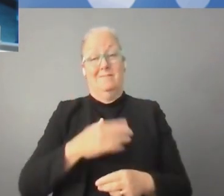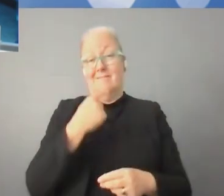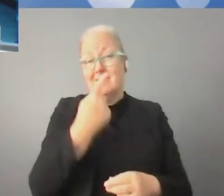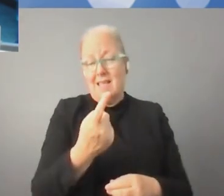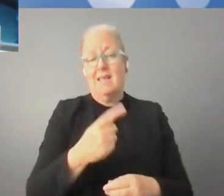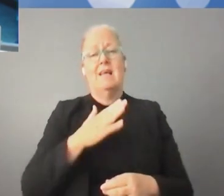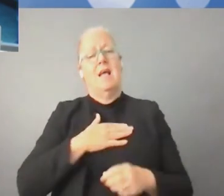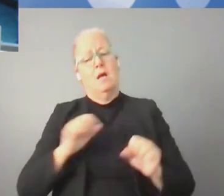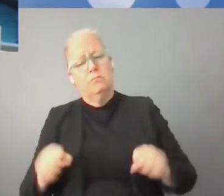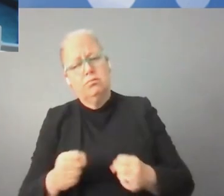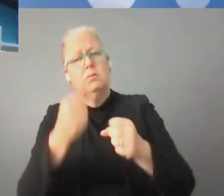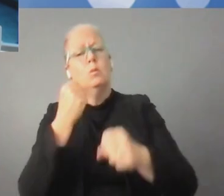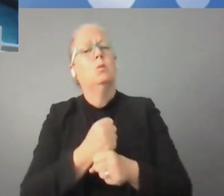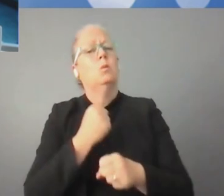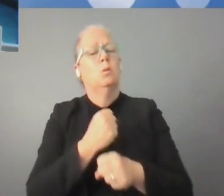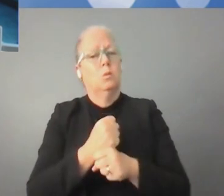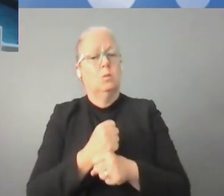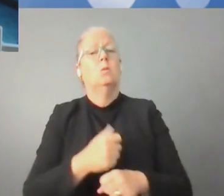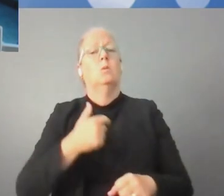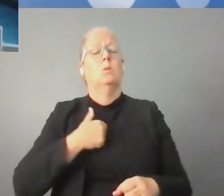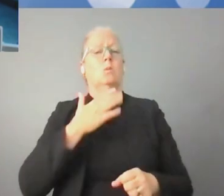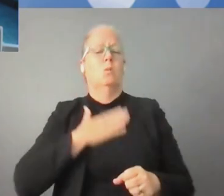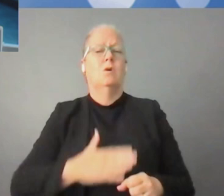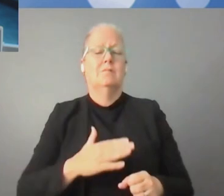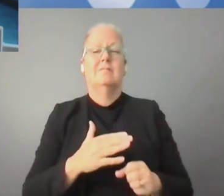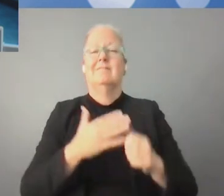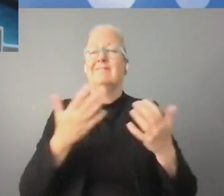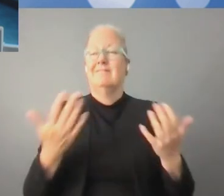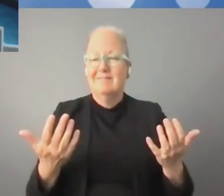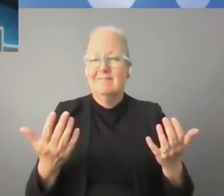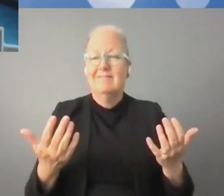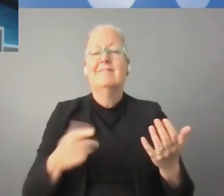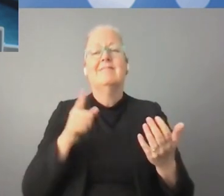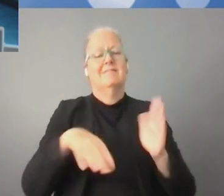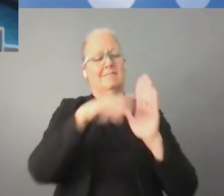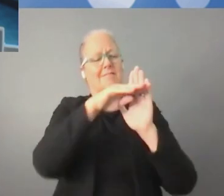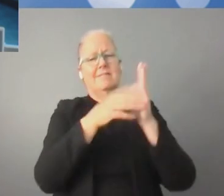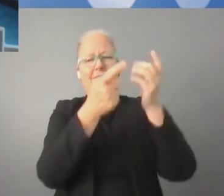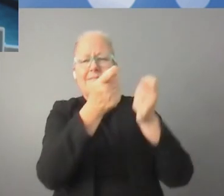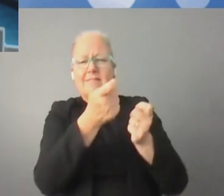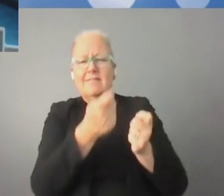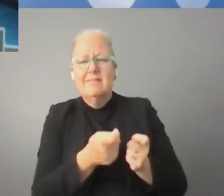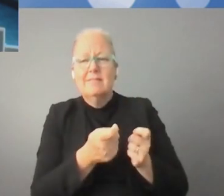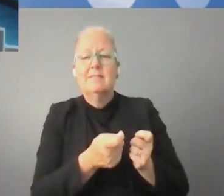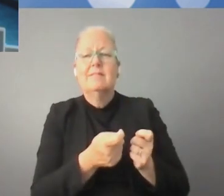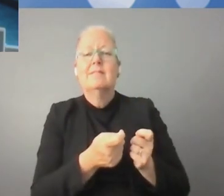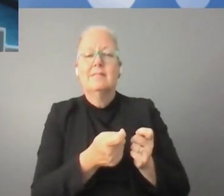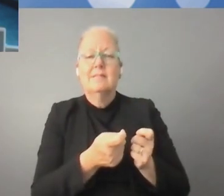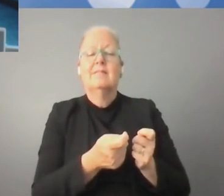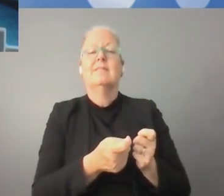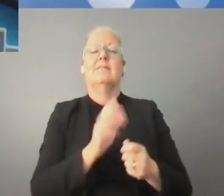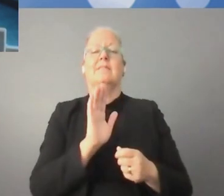الحسة المتساوية في التحول الرقمي. الواجبات والالتزامات من المهم